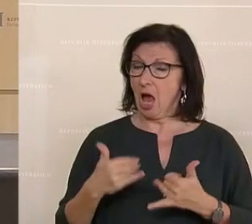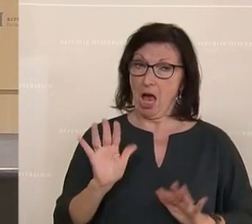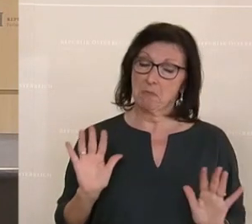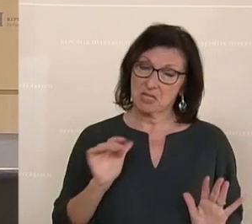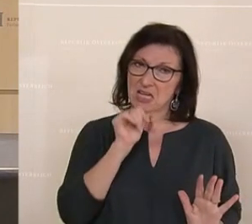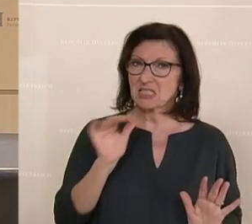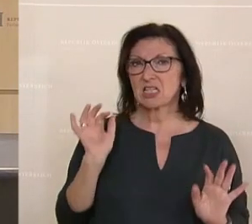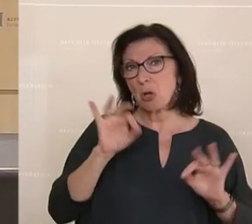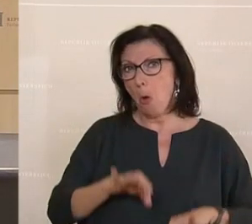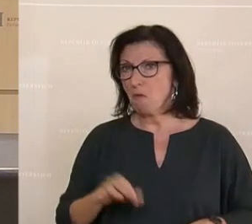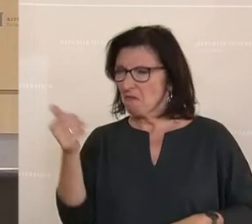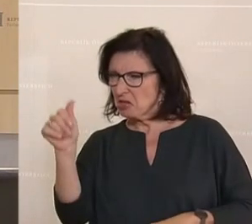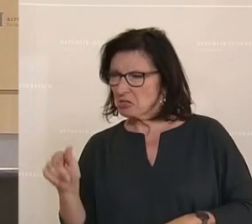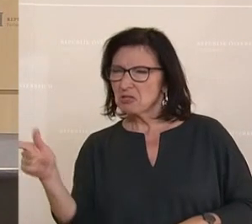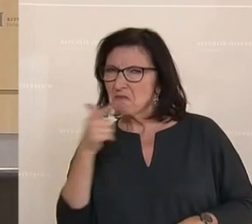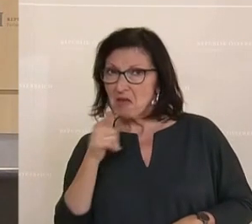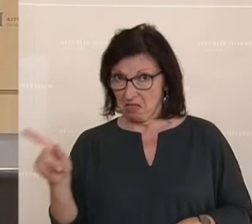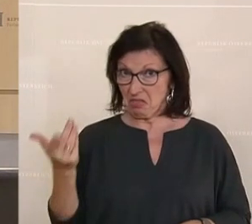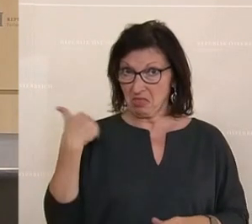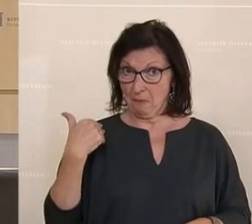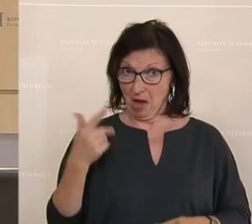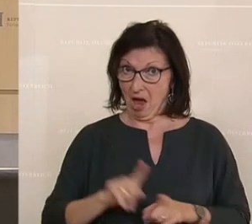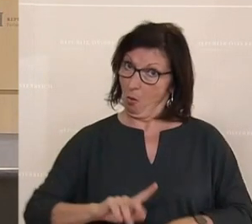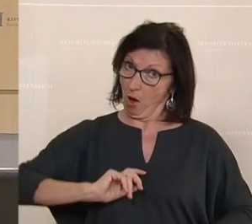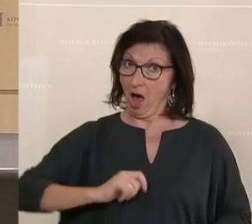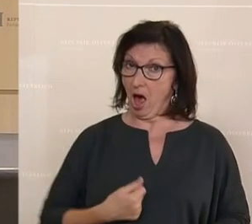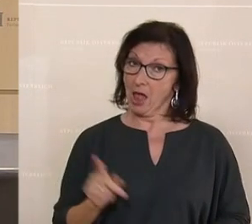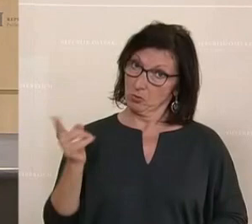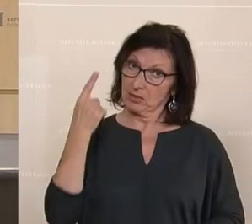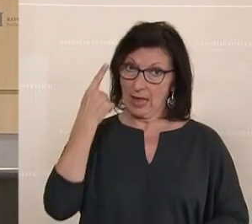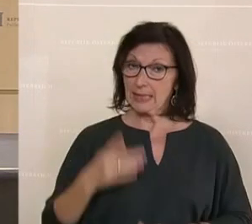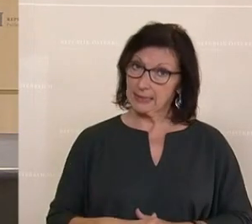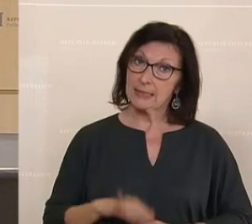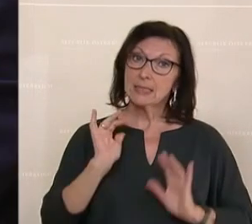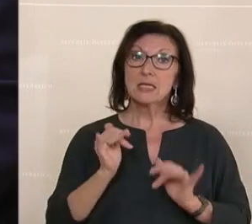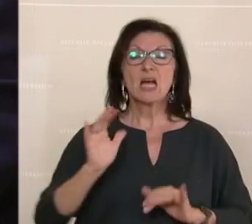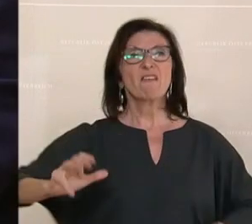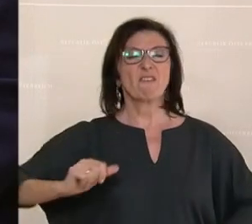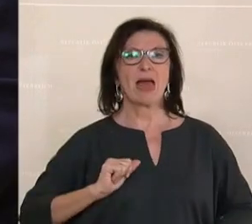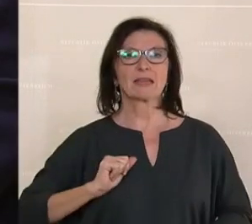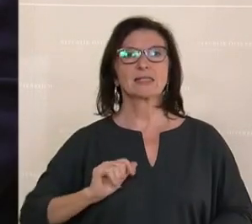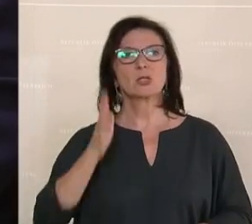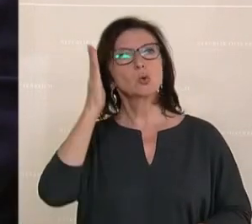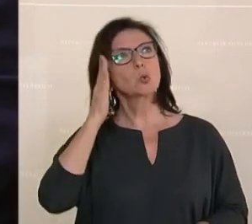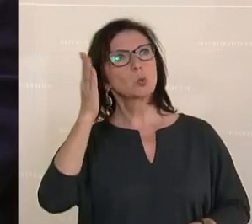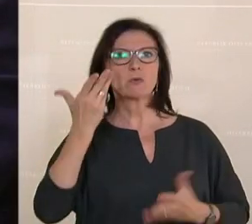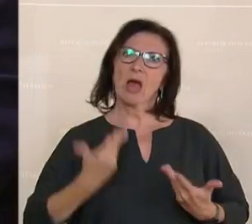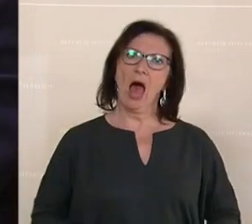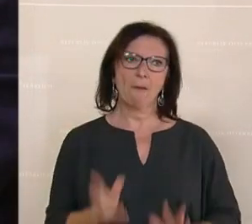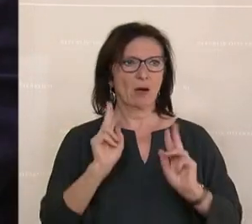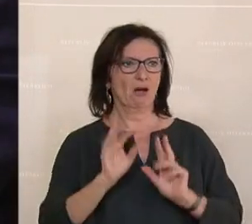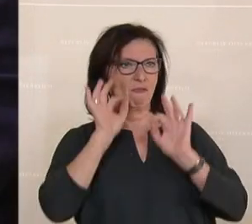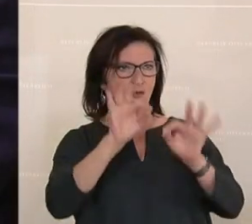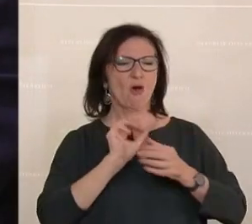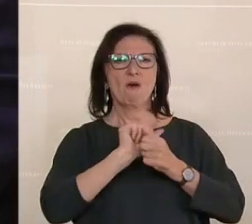darf, Ihr Alter zu schätzen? Haben Sie da auch Haltung gezeigt? Und vielleicht hat sich gedacht, nein, ich mache schon Wehrdienst, damit ich einmal meine Heimat verteidigen kann.